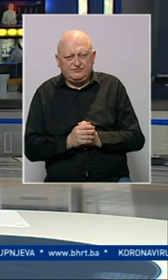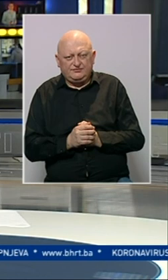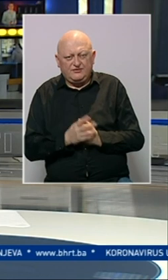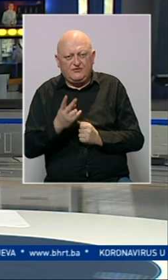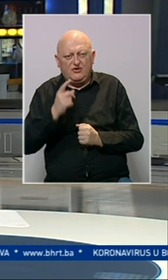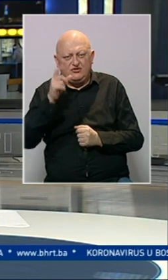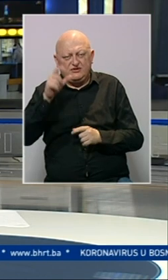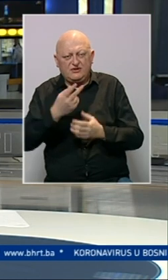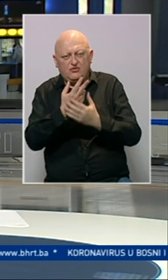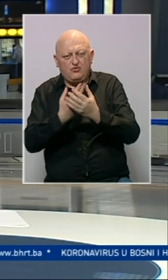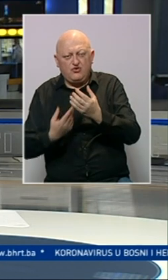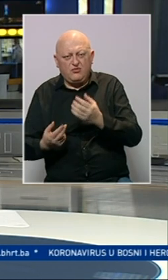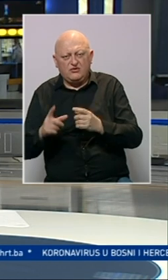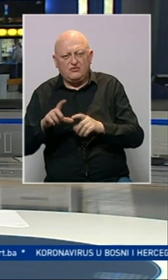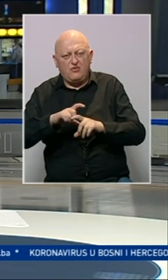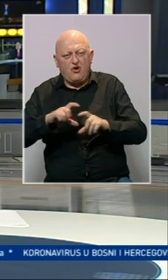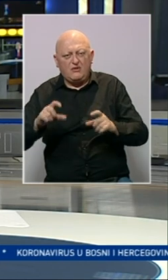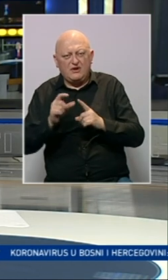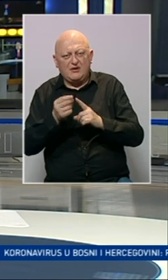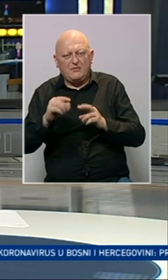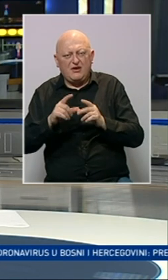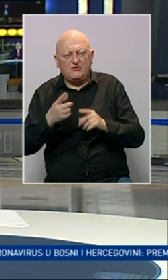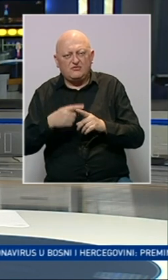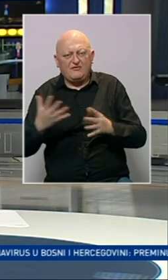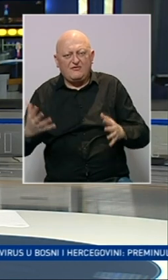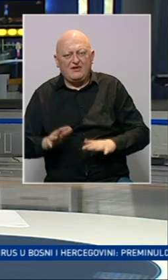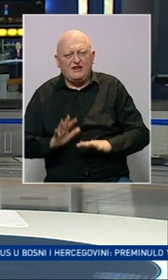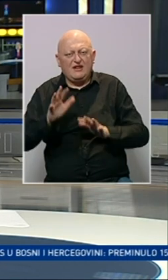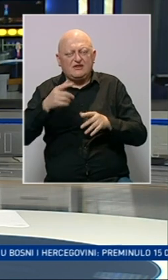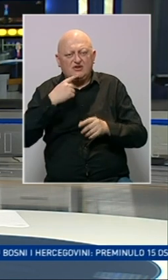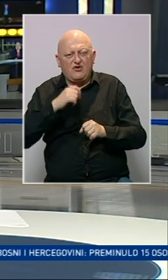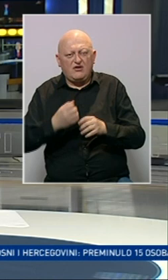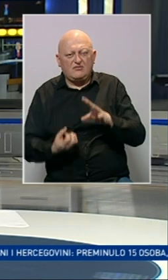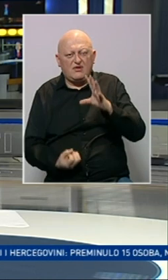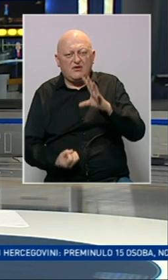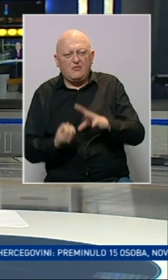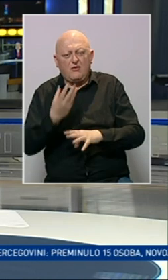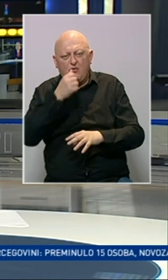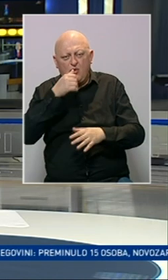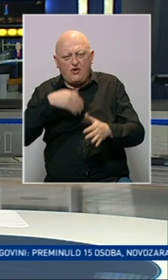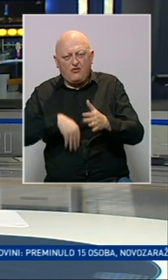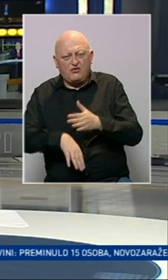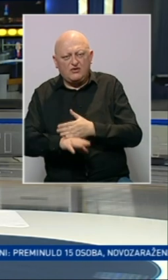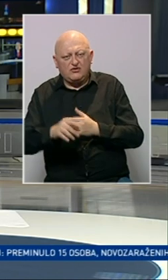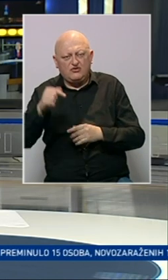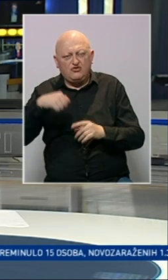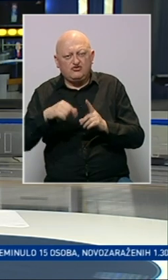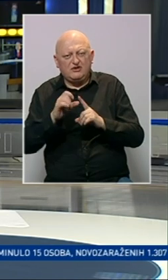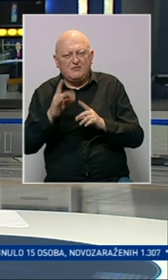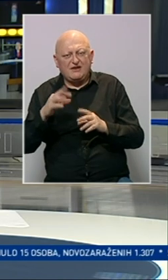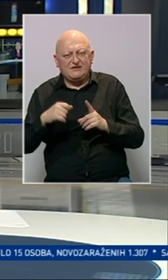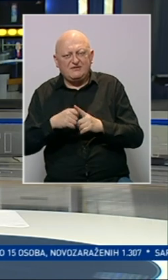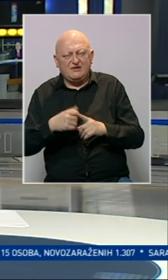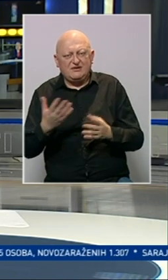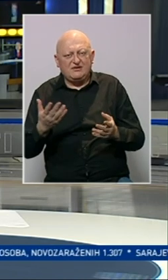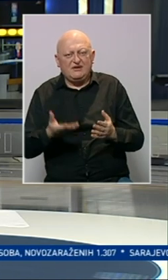Dvoje ljudi se utopilo na sjevernoj obali Perua uslijed visokih talasa koje je uzrokovala erupcija podvodnog vulkana u